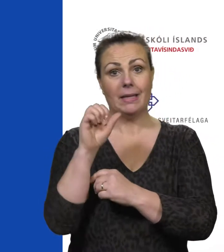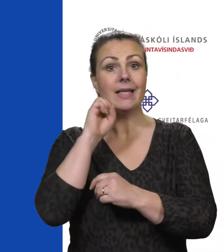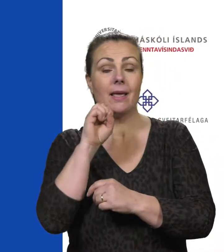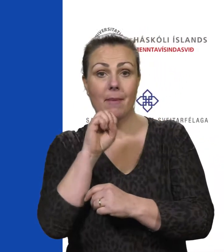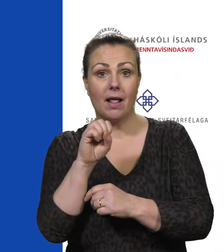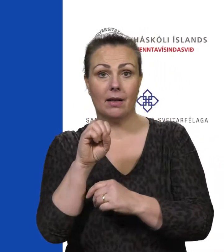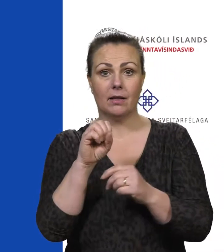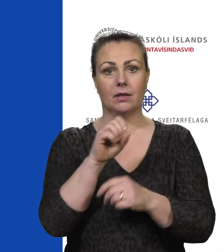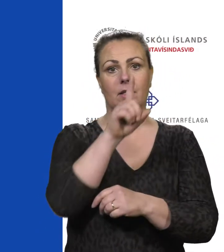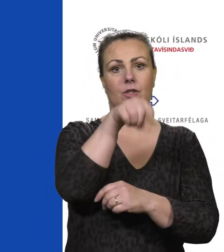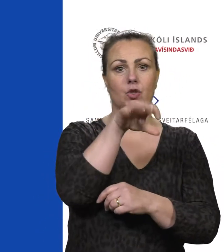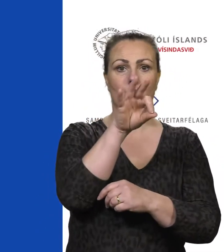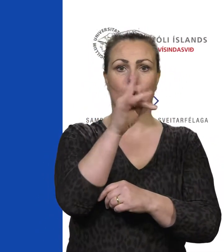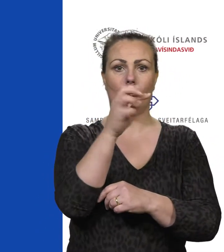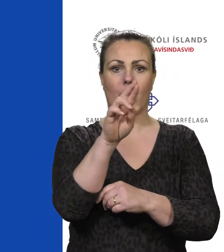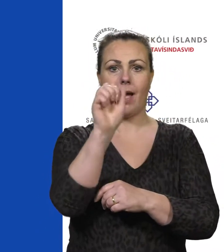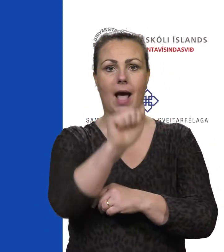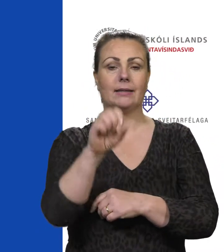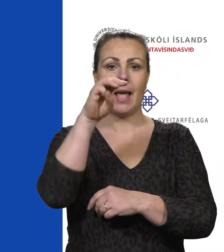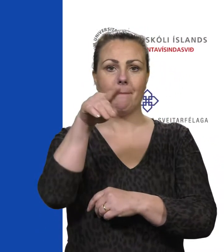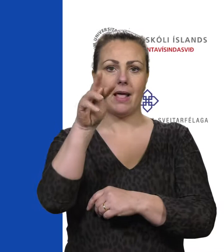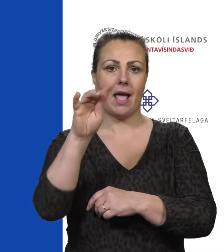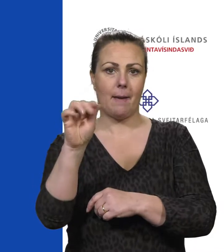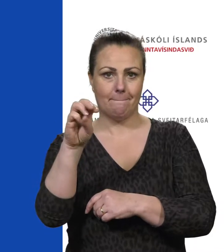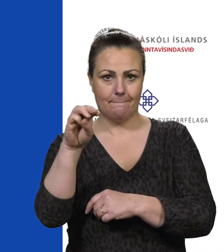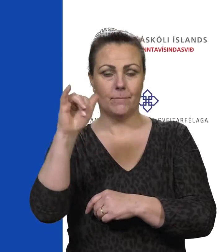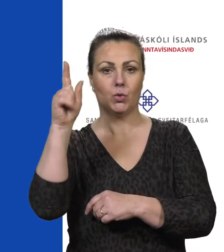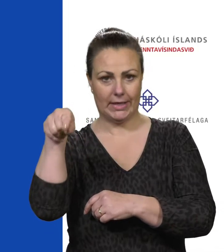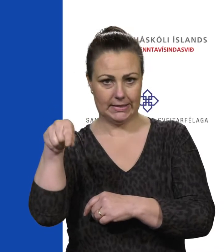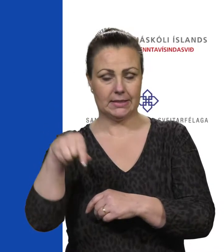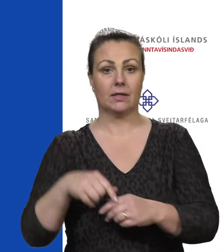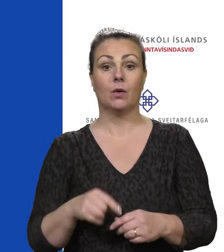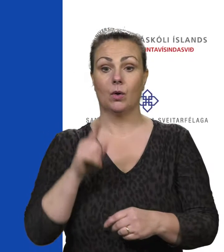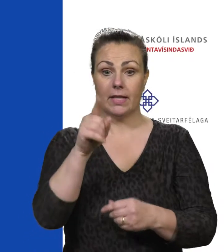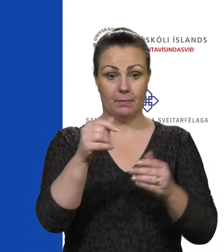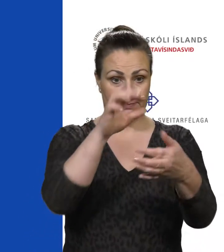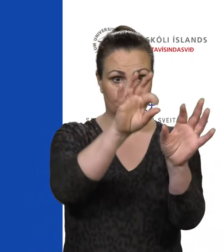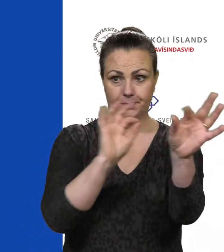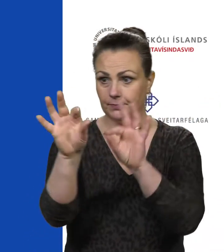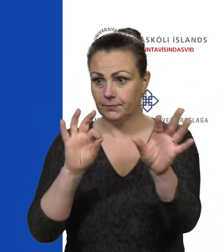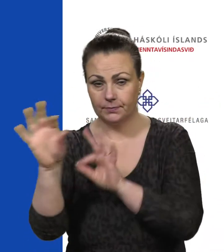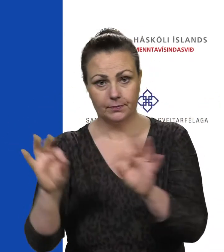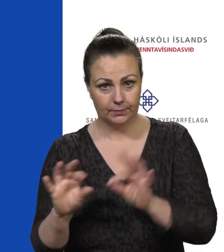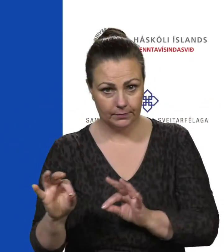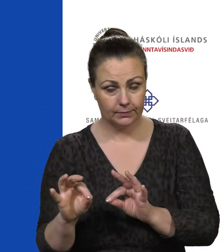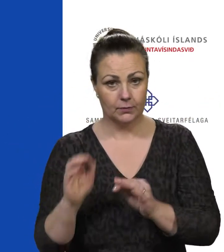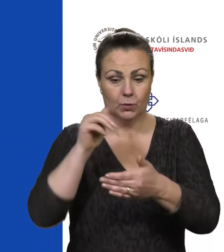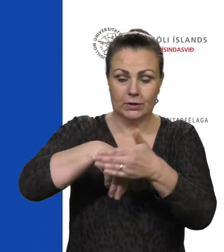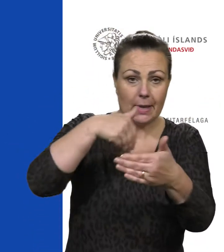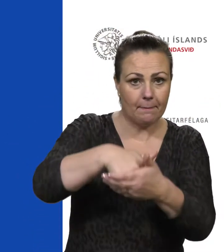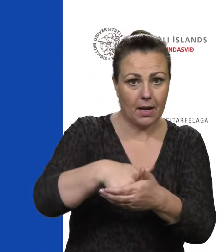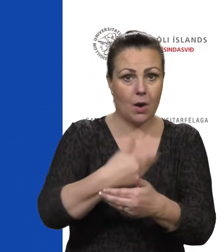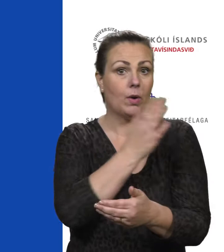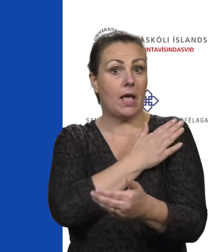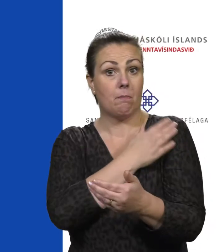sögur.mrn.is og úrvalinn úr þessu verður safnað saman og varðveitt fyrir komandi tíð vonandi